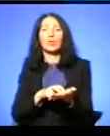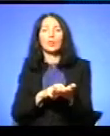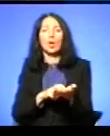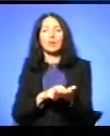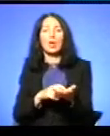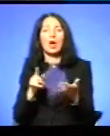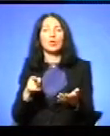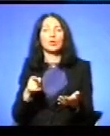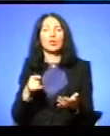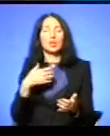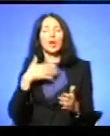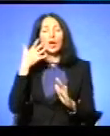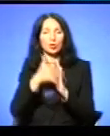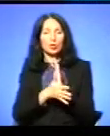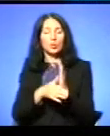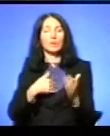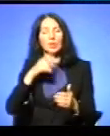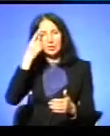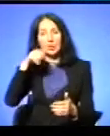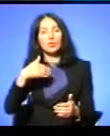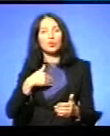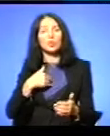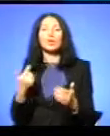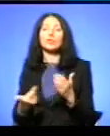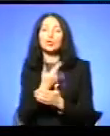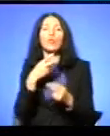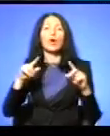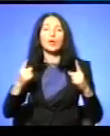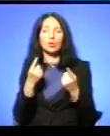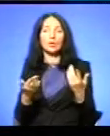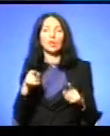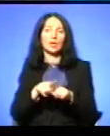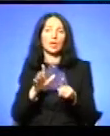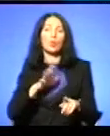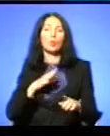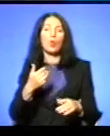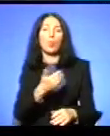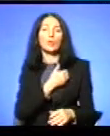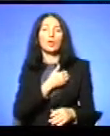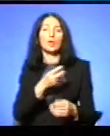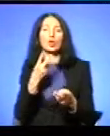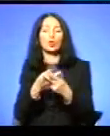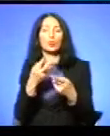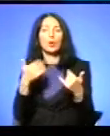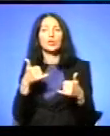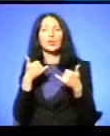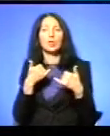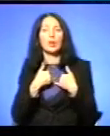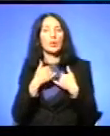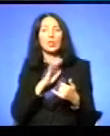я світомий що? Я знаю, що мене знову арештують Але от таке було бажання Тобто тюрма вже для мене не була тим